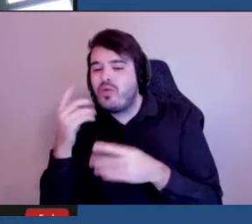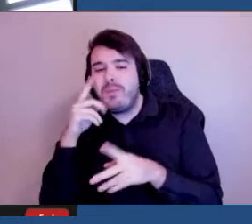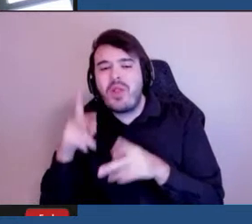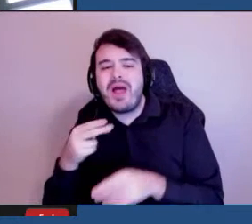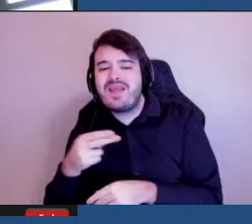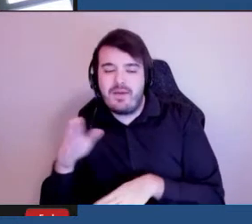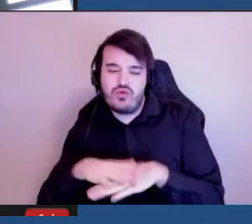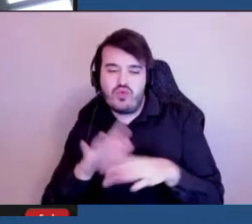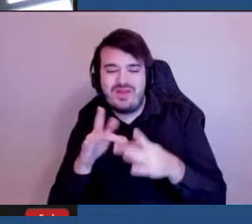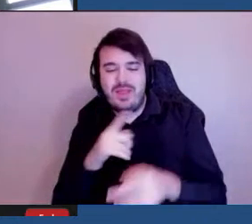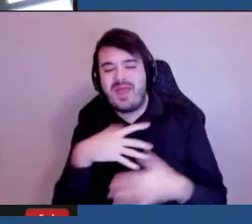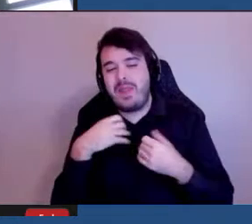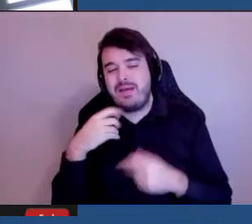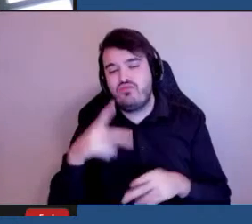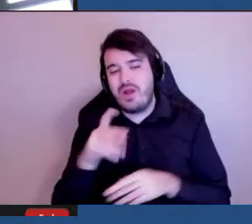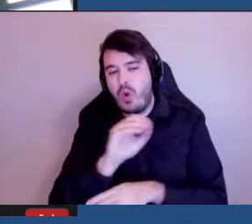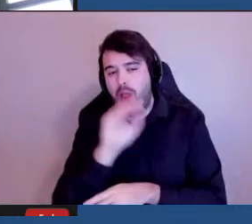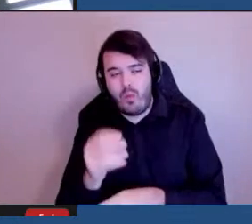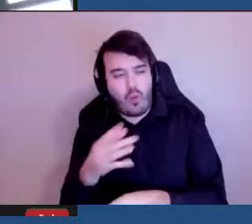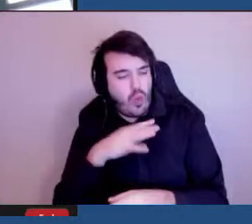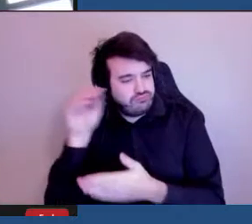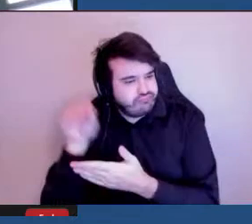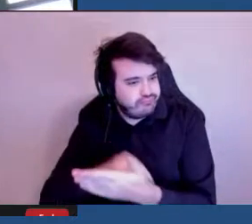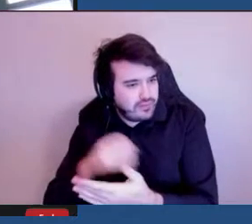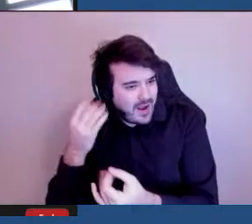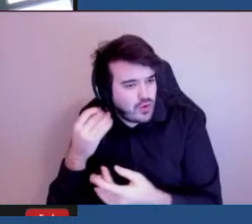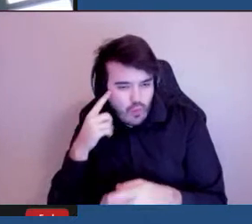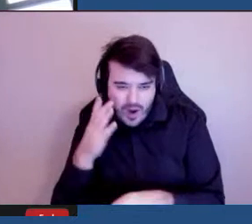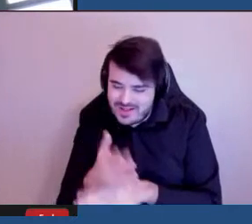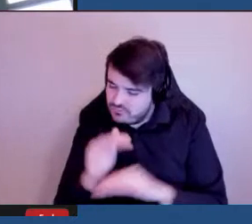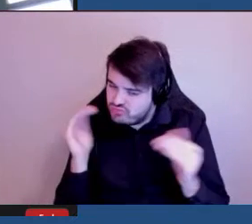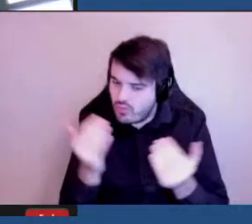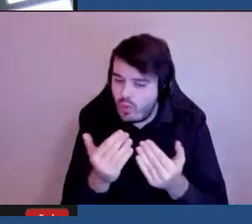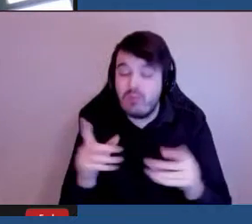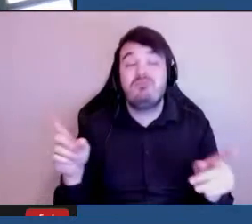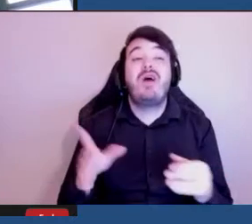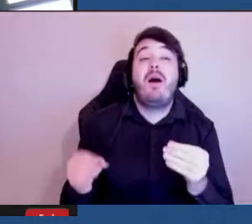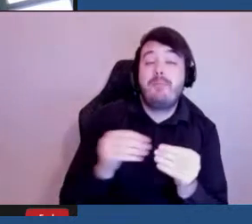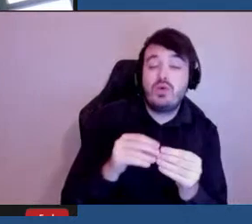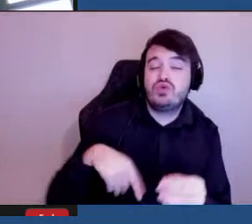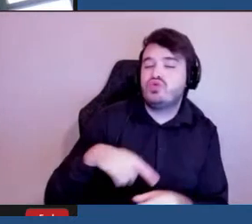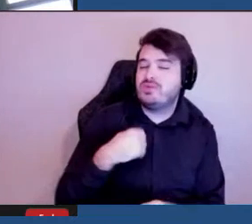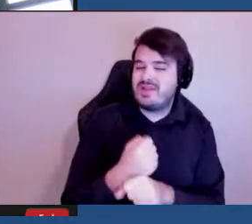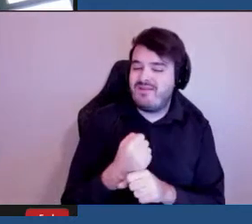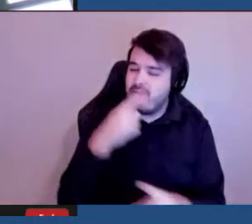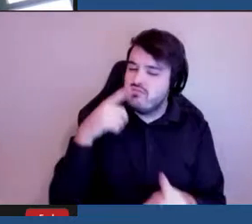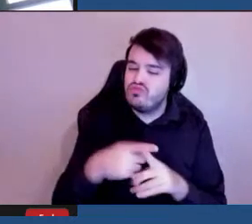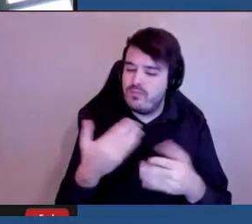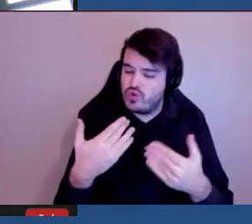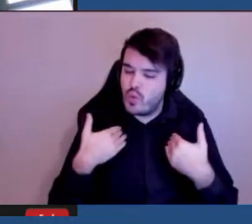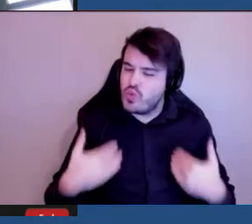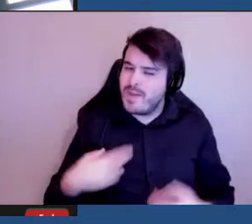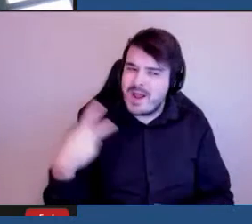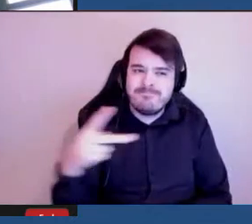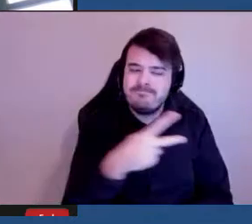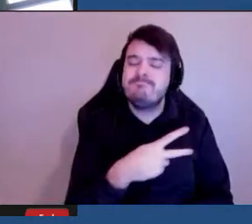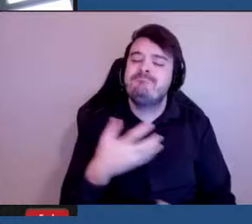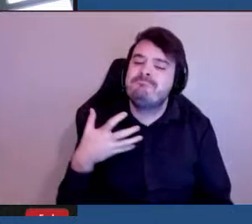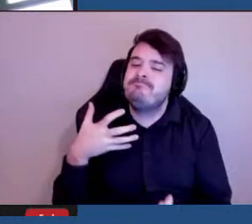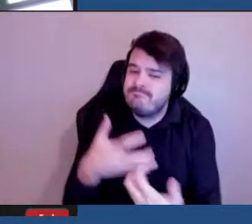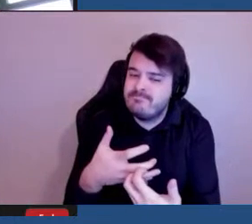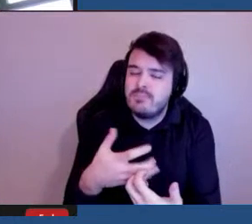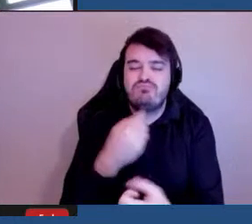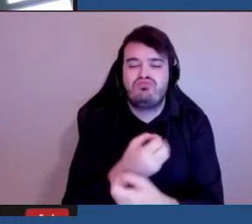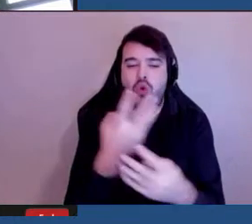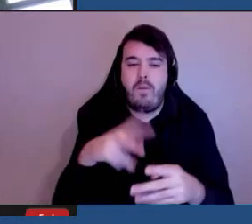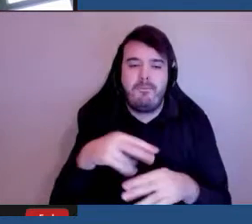de Santé publique Ottawa. En plus, nous travaillons sur les besoins humains pour de nombreux projets pour